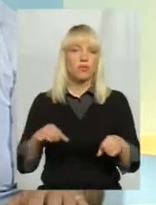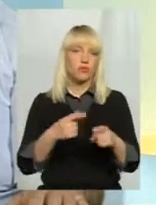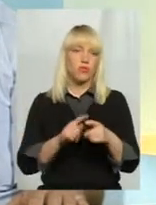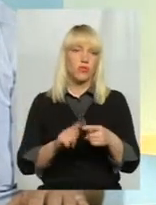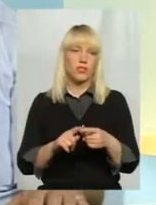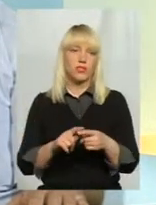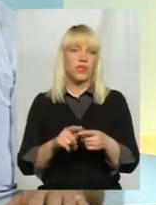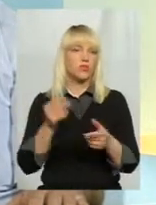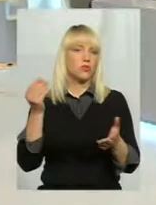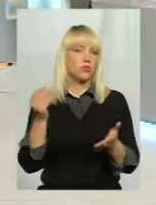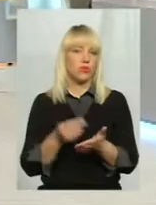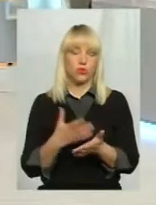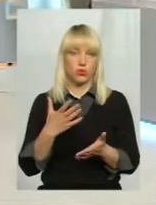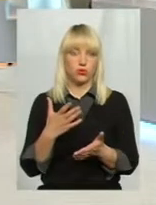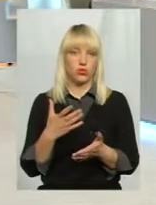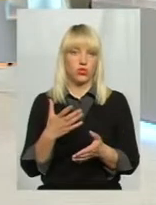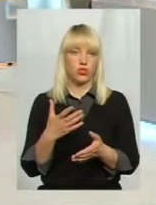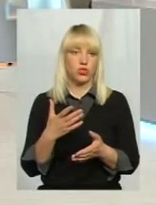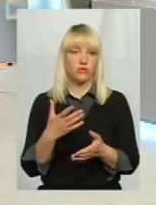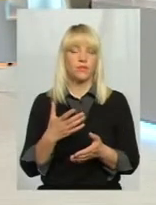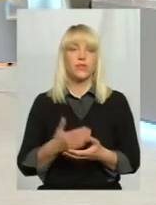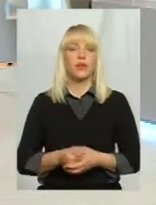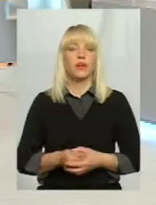дорогостояще, коштовна річ.